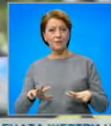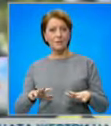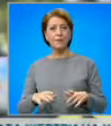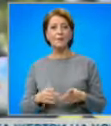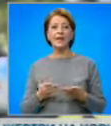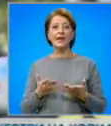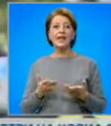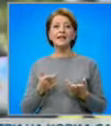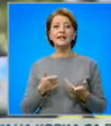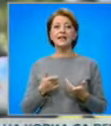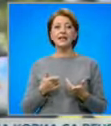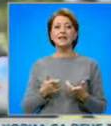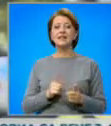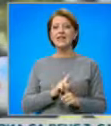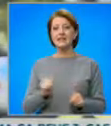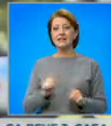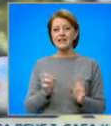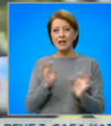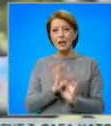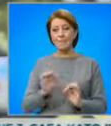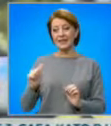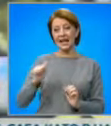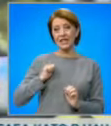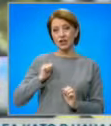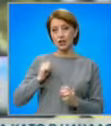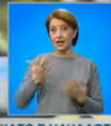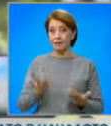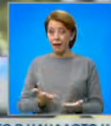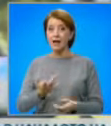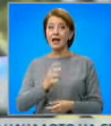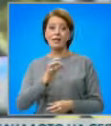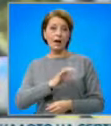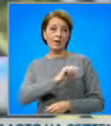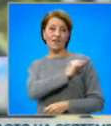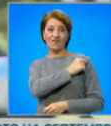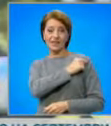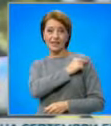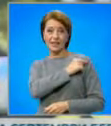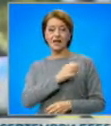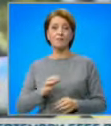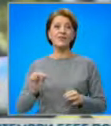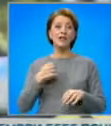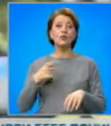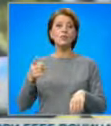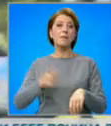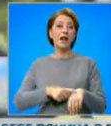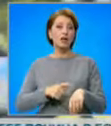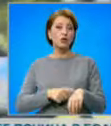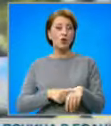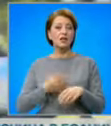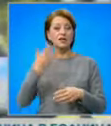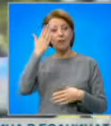те са били най-незащитените. Нито вакцинирани, нито са влезли в досек, за да преболедуват.